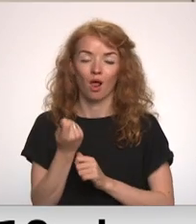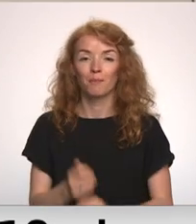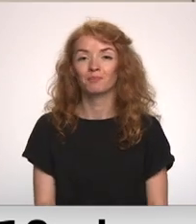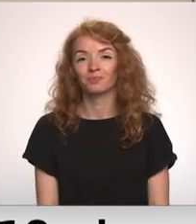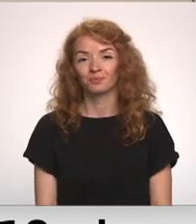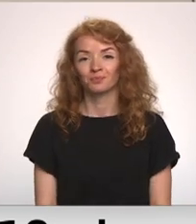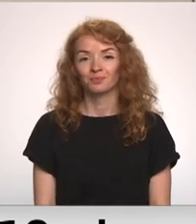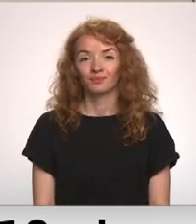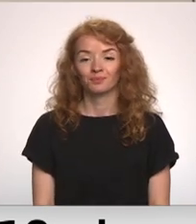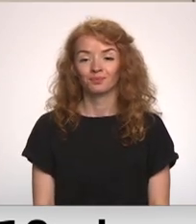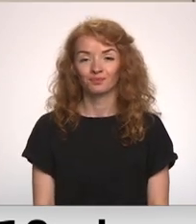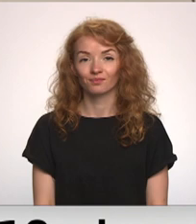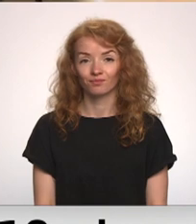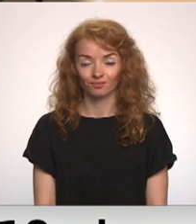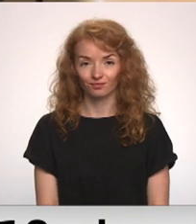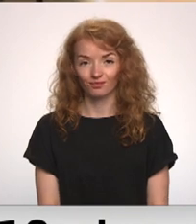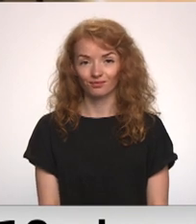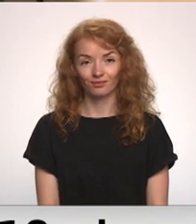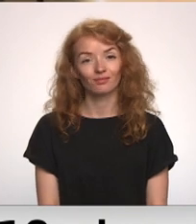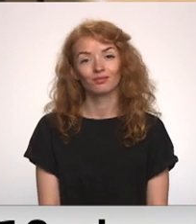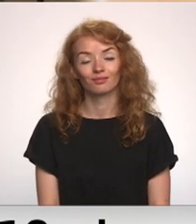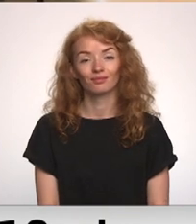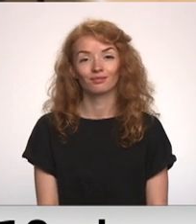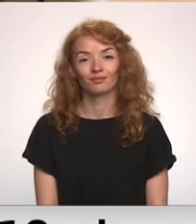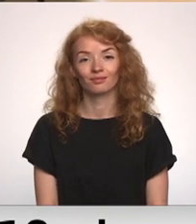Sandra Paigiļkalne, Kaspars Daņļevičs, Vidzotāguvas televīzija.